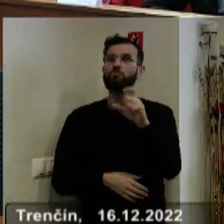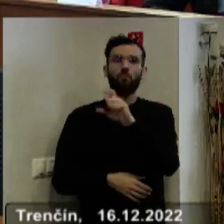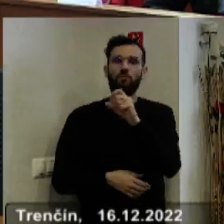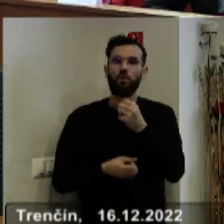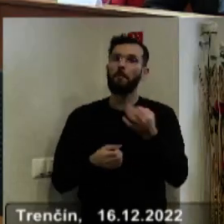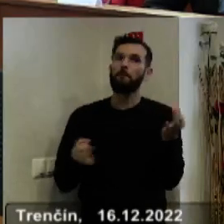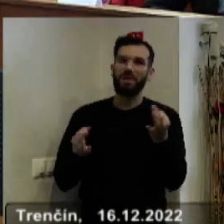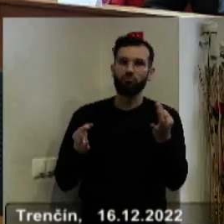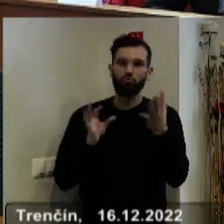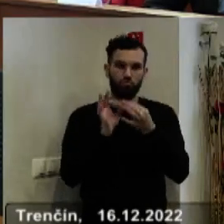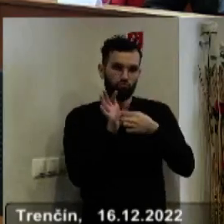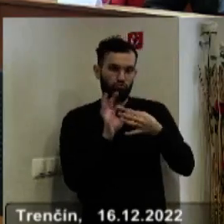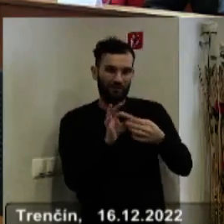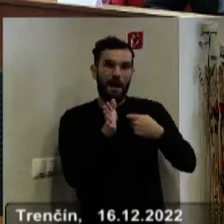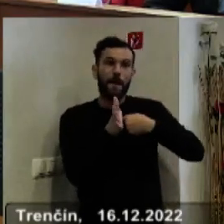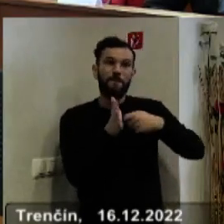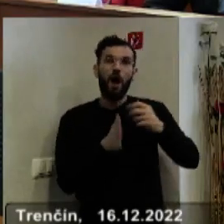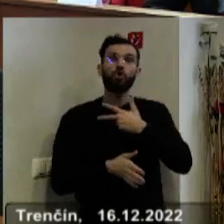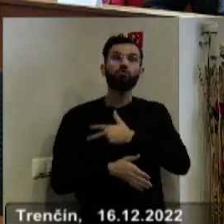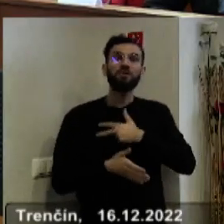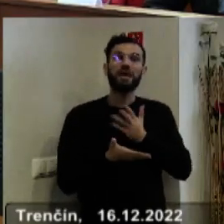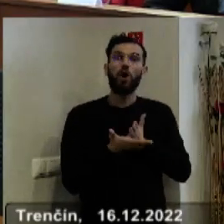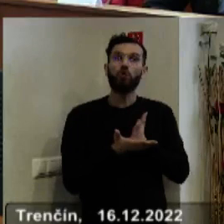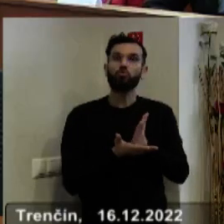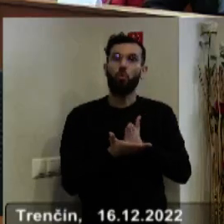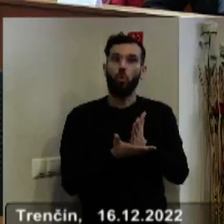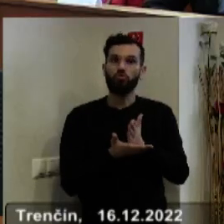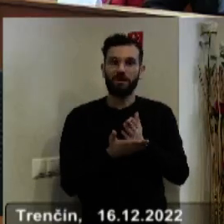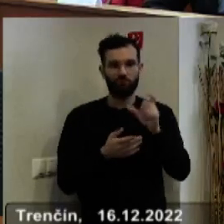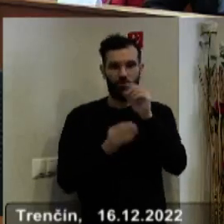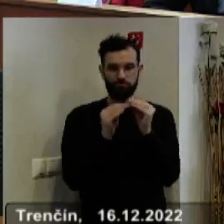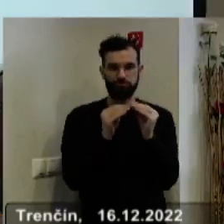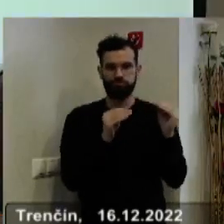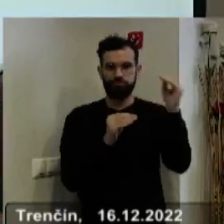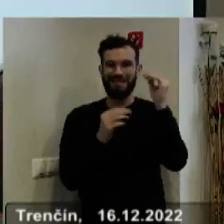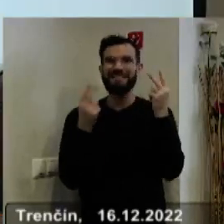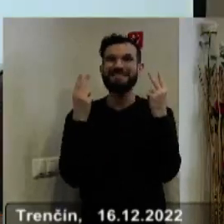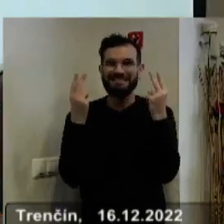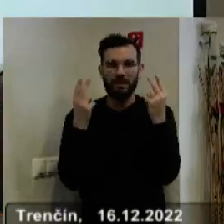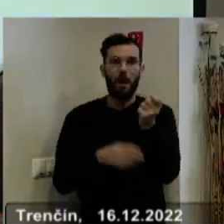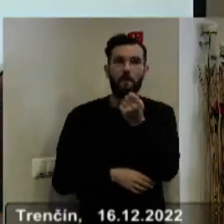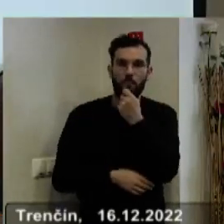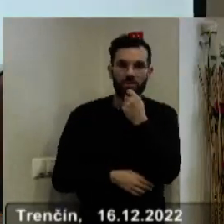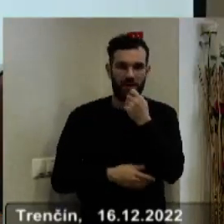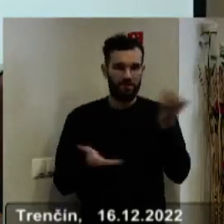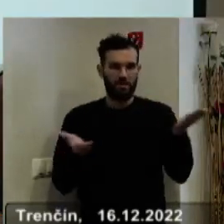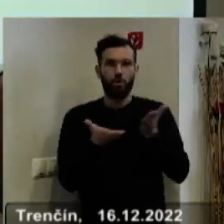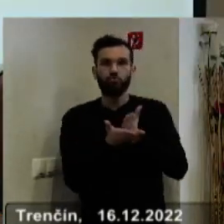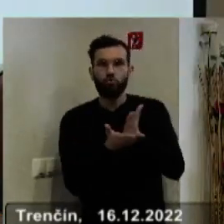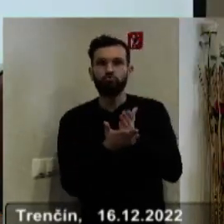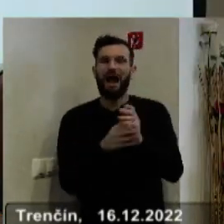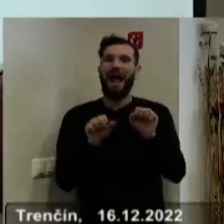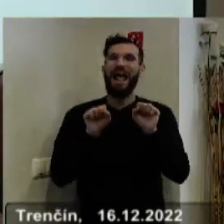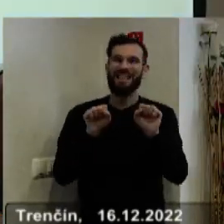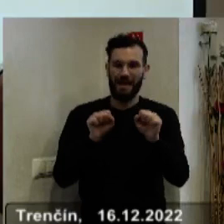dôvodu zmeny výšky úhrady za poskytované sociálne služby v nadväznosti na rast cien potravín, tovarov, služieb a energií,